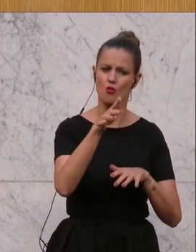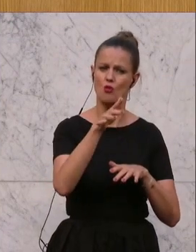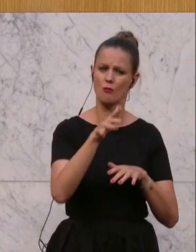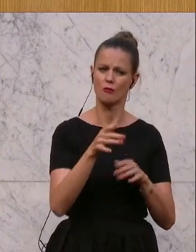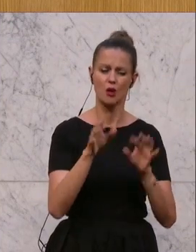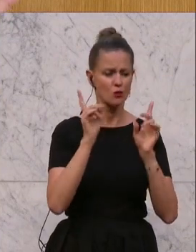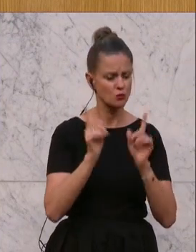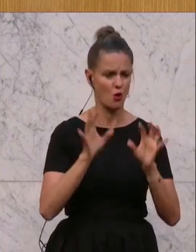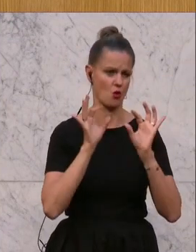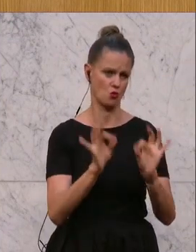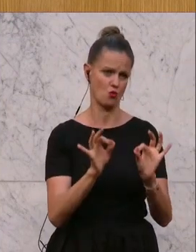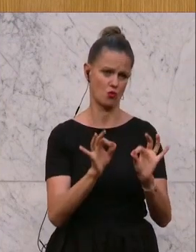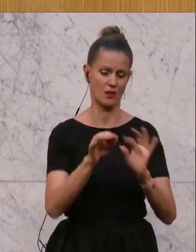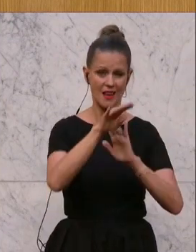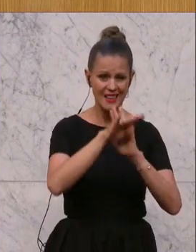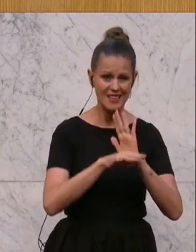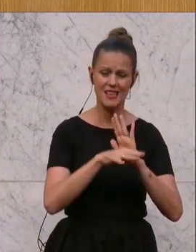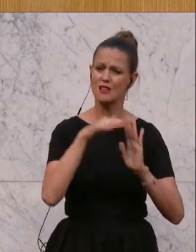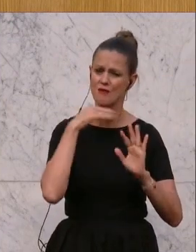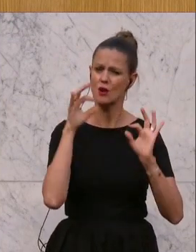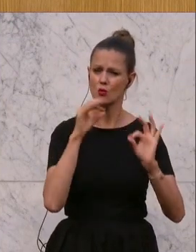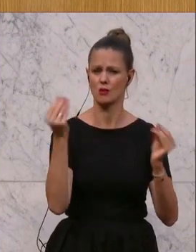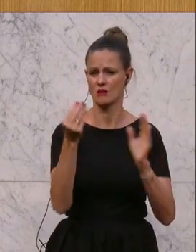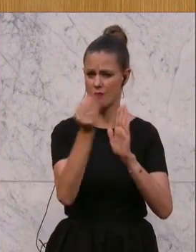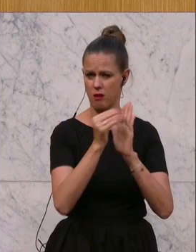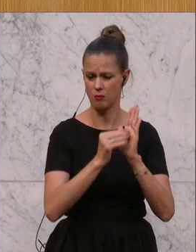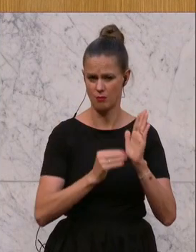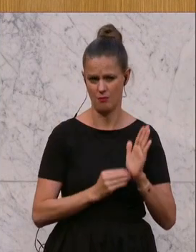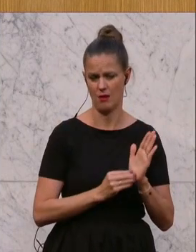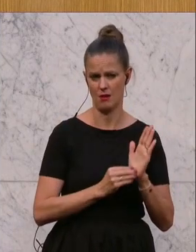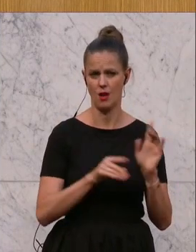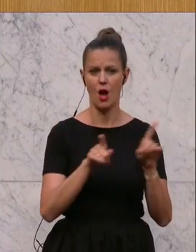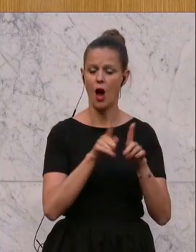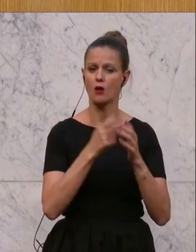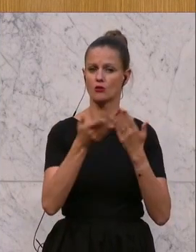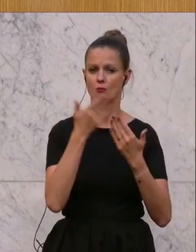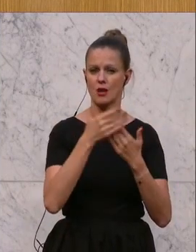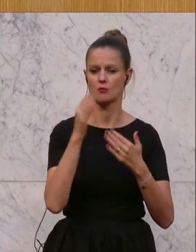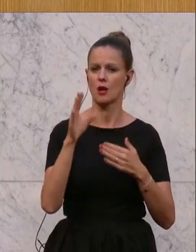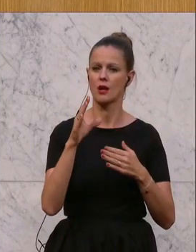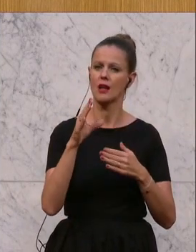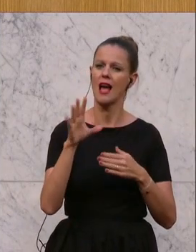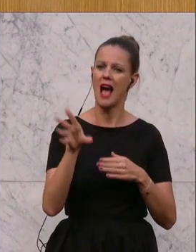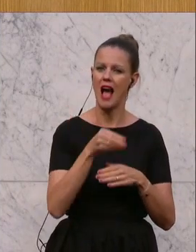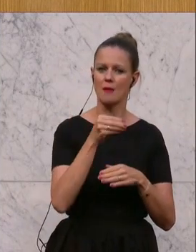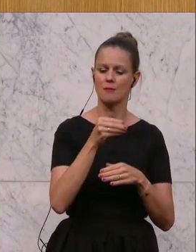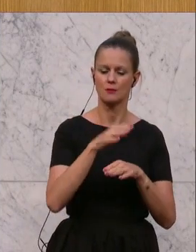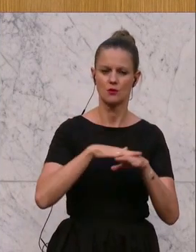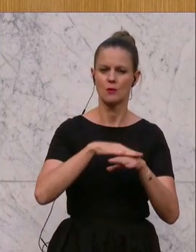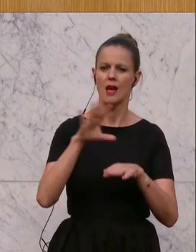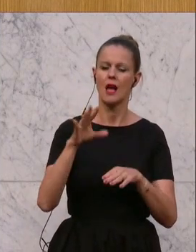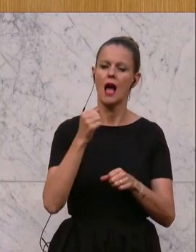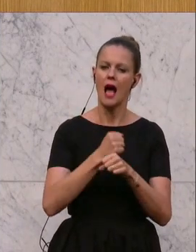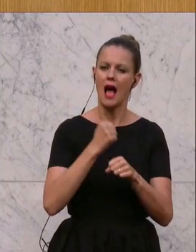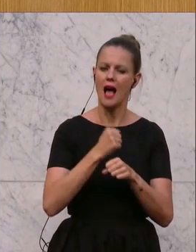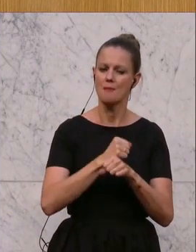Überlegungen dahinter, die in diesem Gesetz verankert sind, wie eben schon angesprochen wurde, auch der Umgang mit den Arbeitnehmerinnen und Arbeitnehmern. Und daher glaube